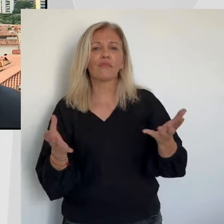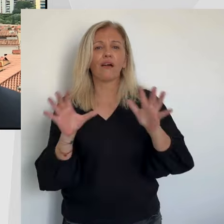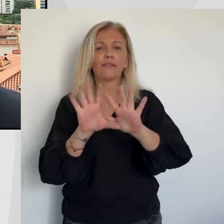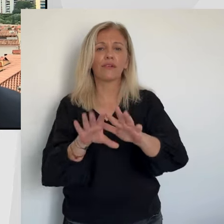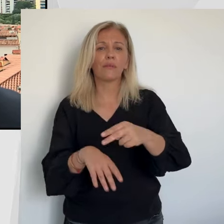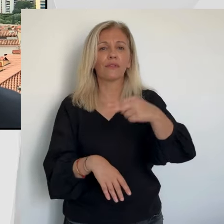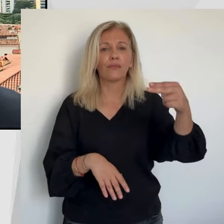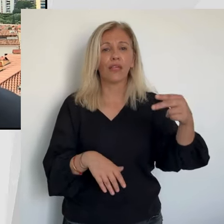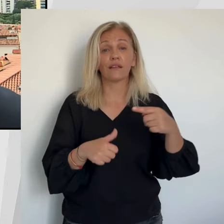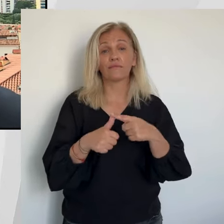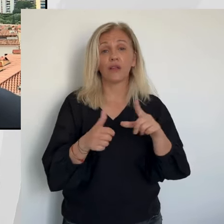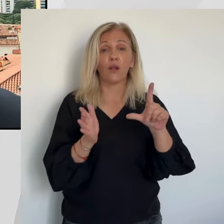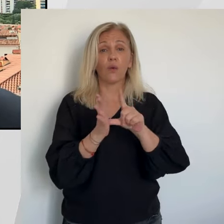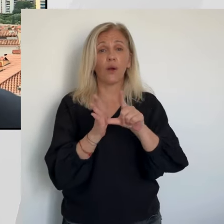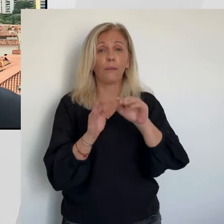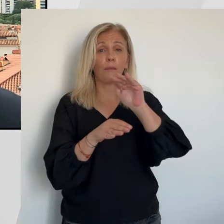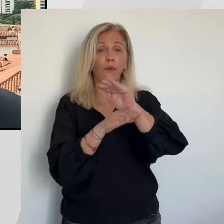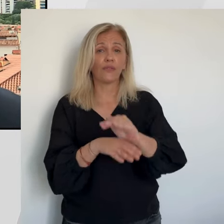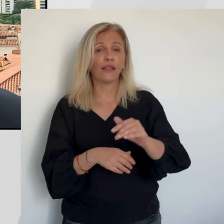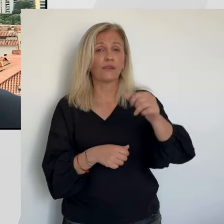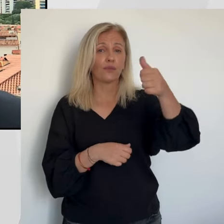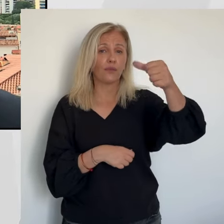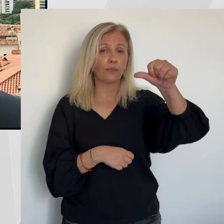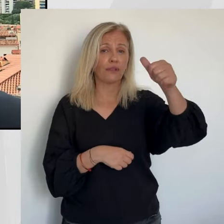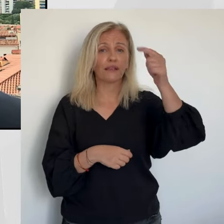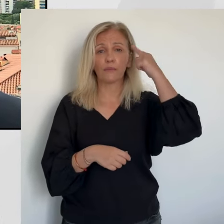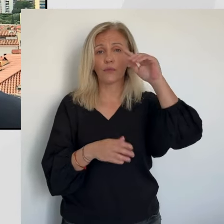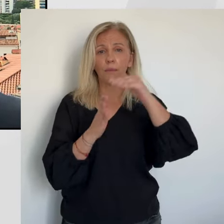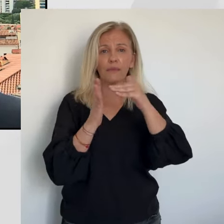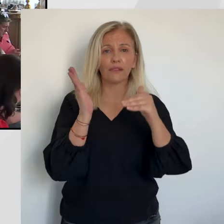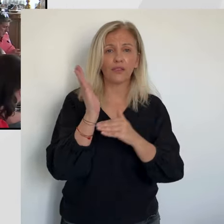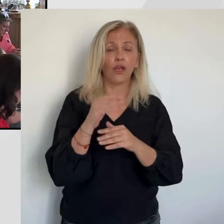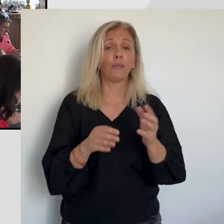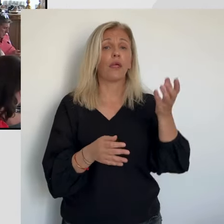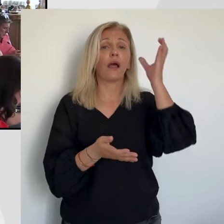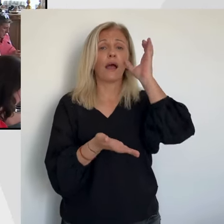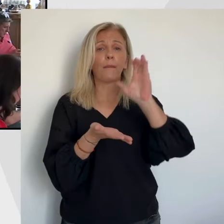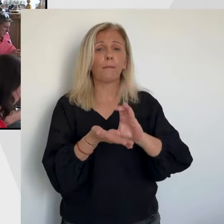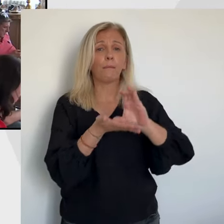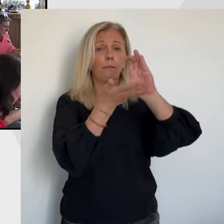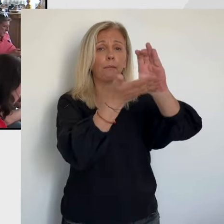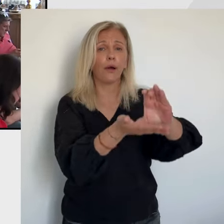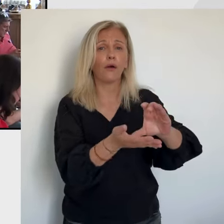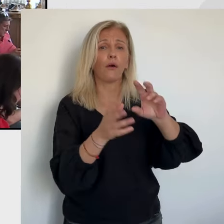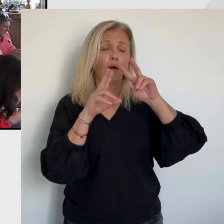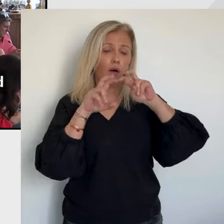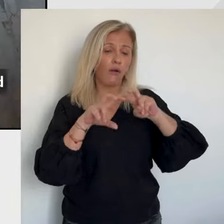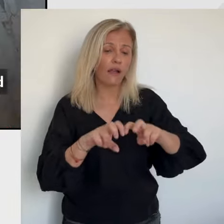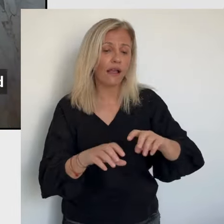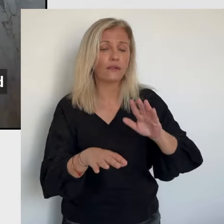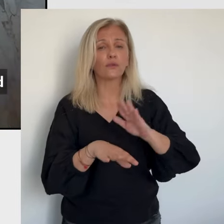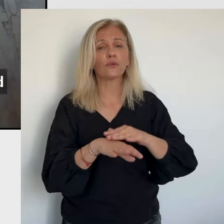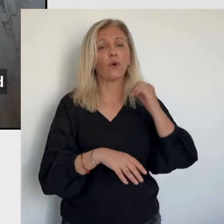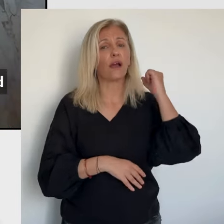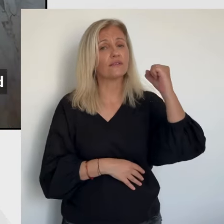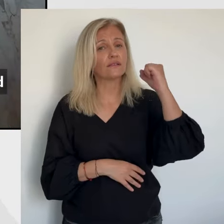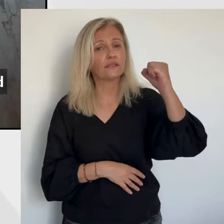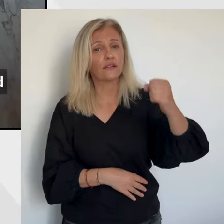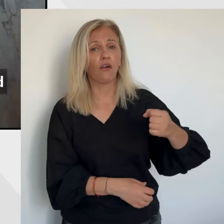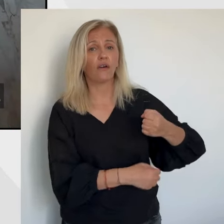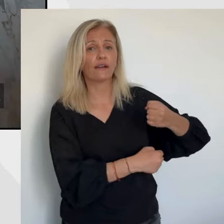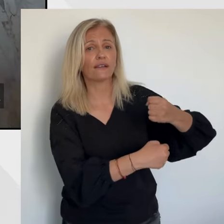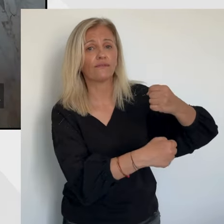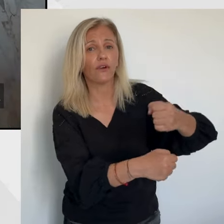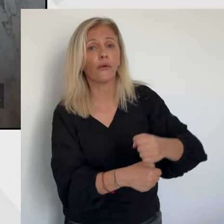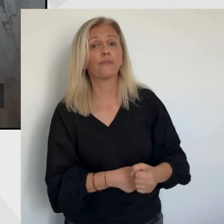Horizon et au parti dans lequel j'évolue. Durant cette conférence de presse, le député de la première circonscription de Corse du